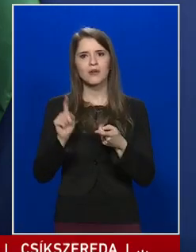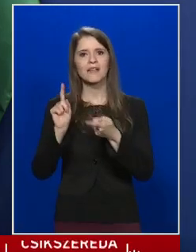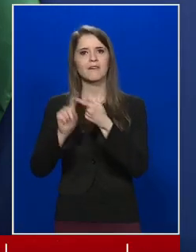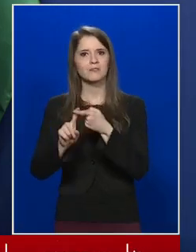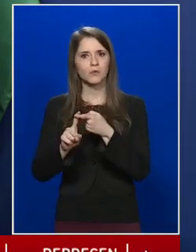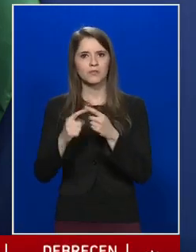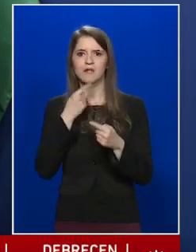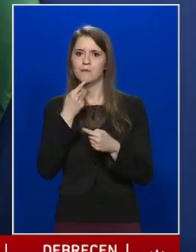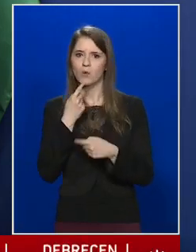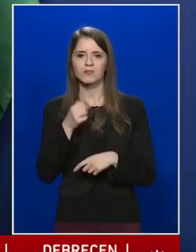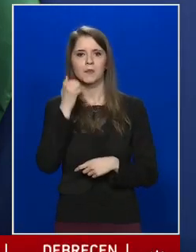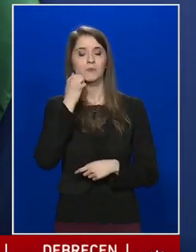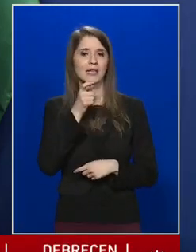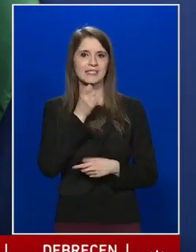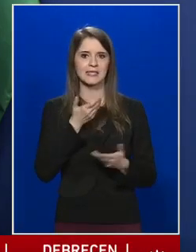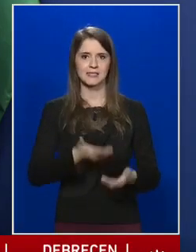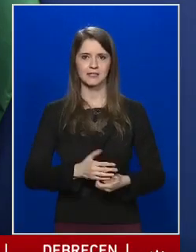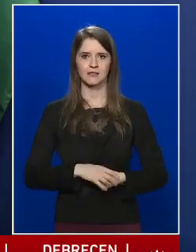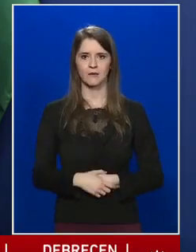állítja Müller Cecília.